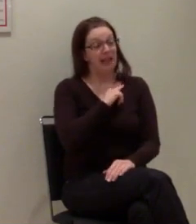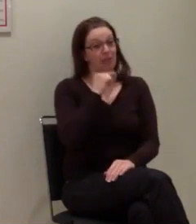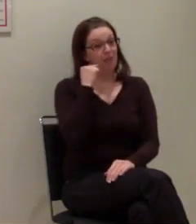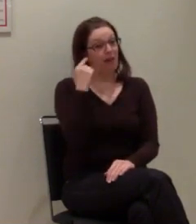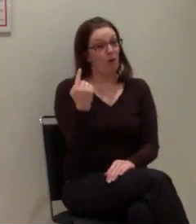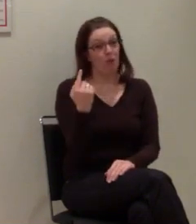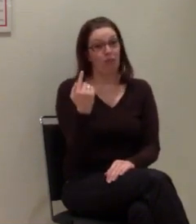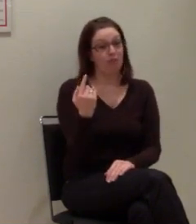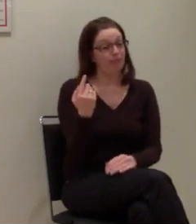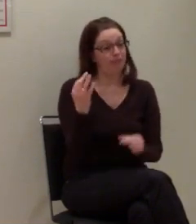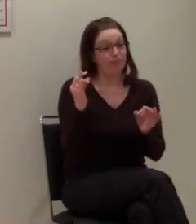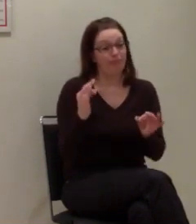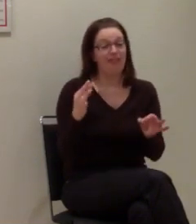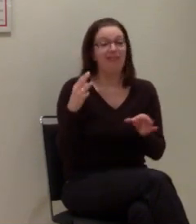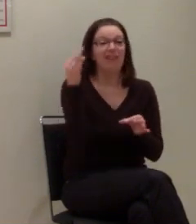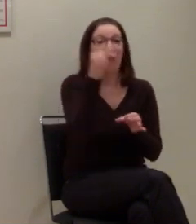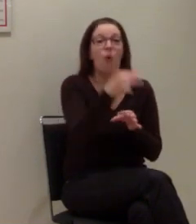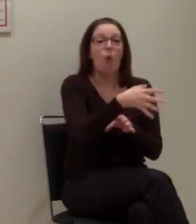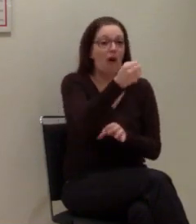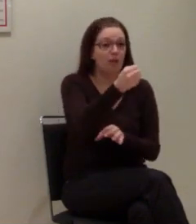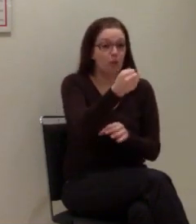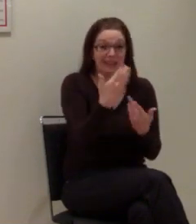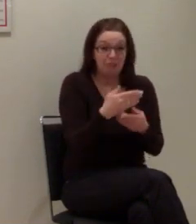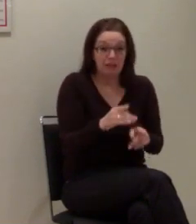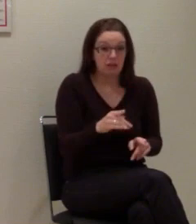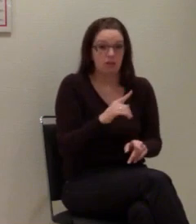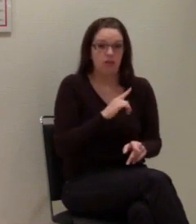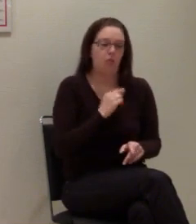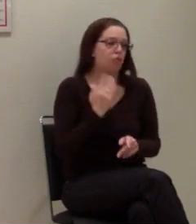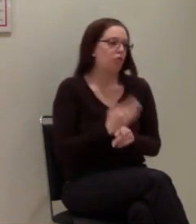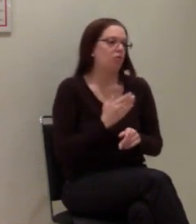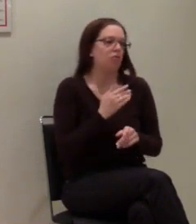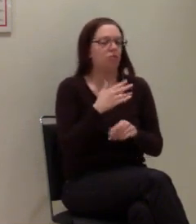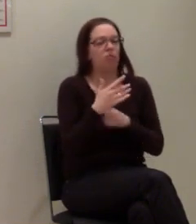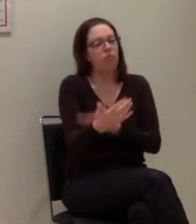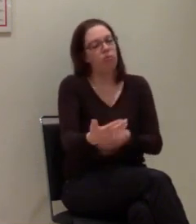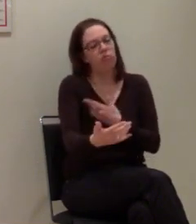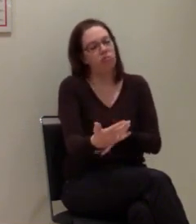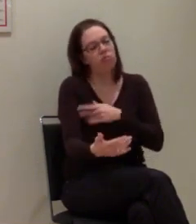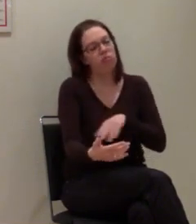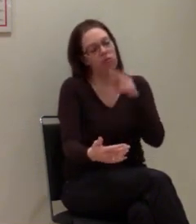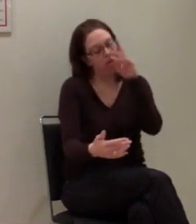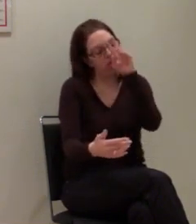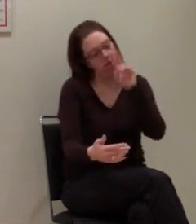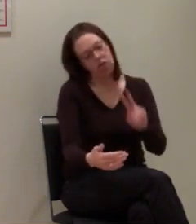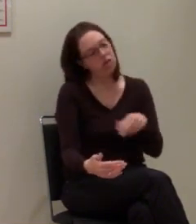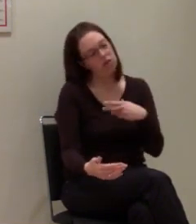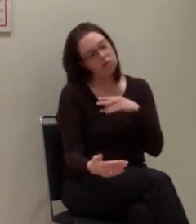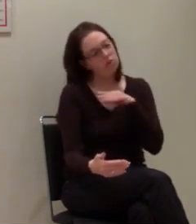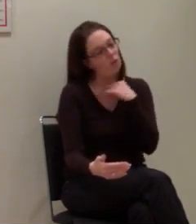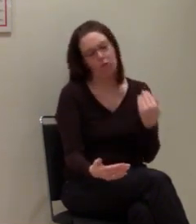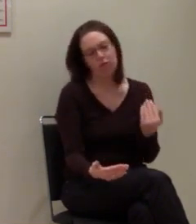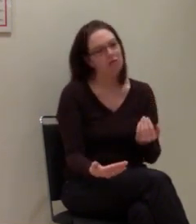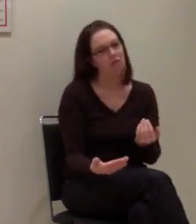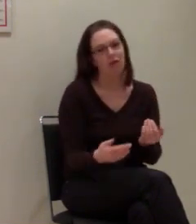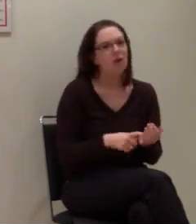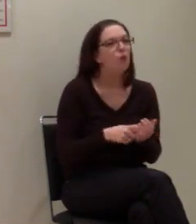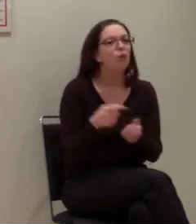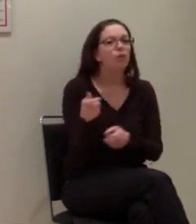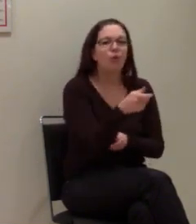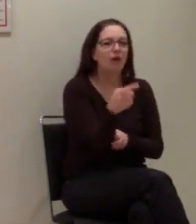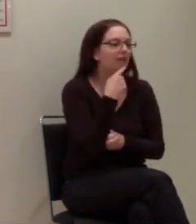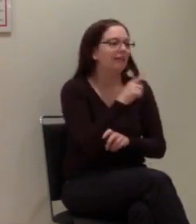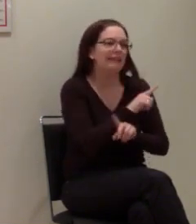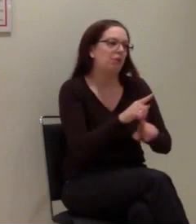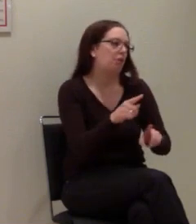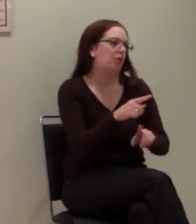wenn es die Ortung nicht gegeben hätte, dann wäre ich vor Ort verblutet. Weil die Feuerwehr definitiv gesagt hat, Krankenwagen hätte mich